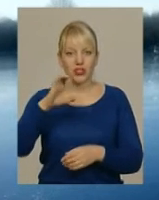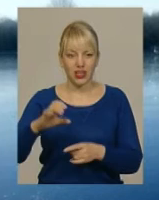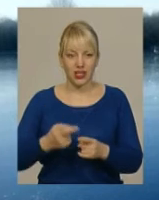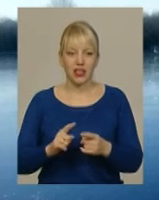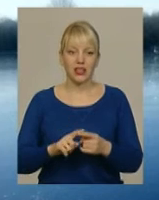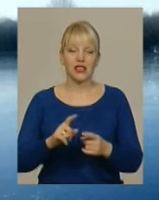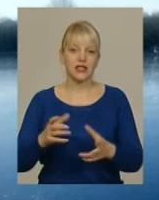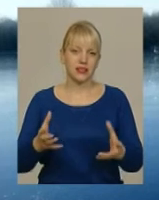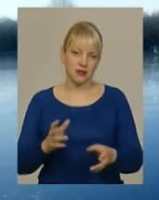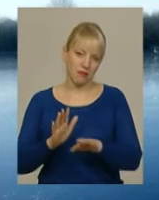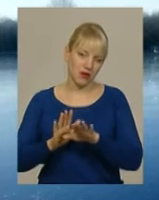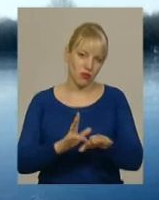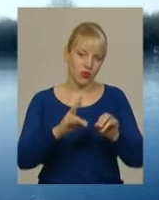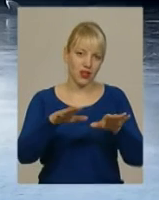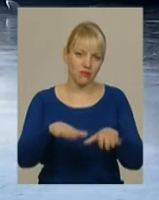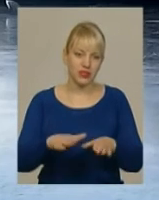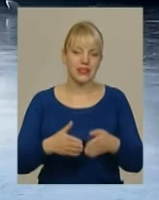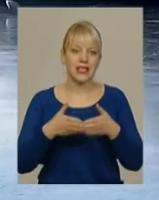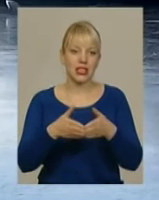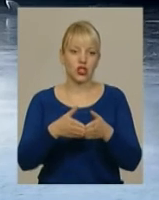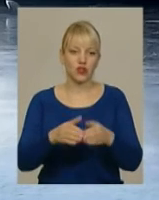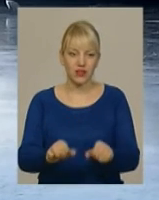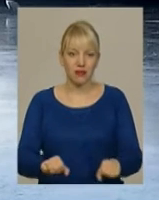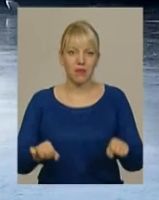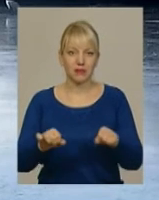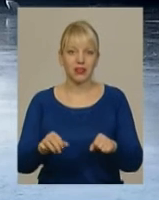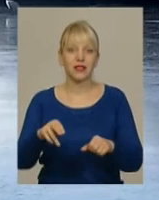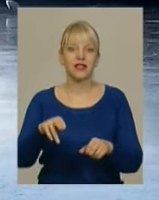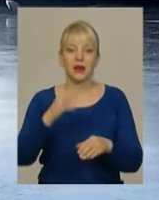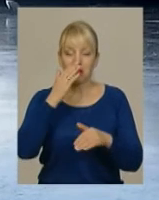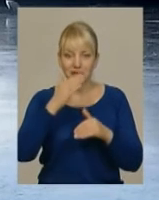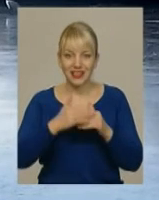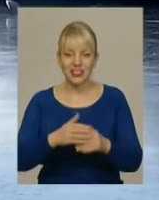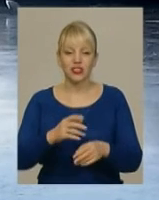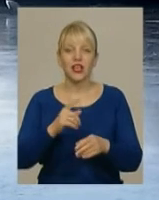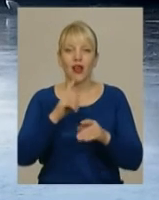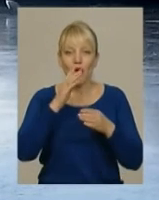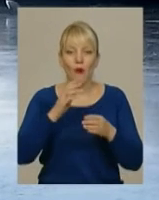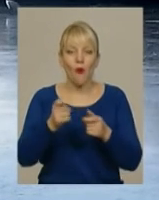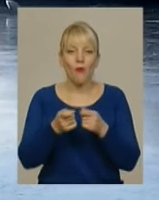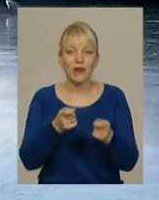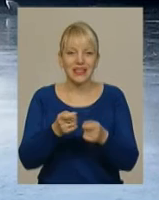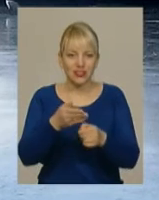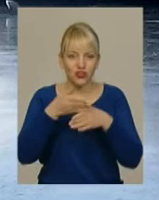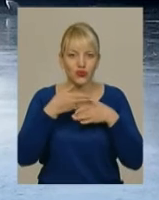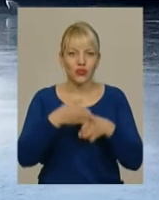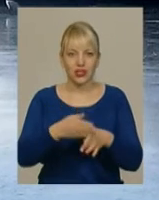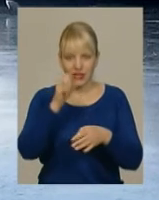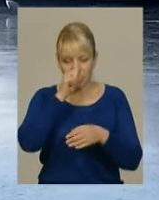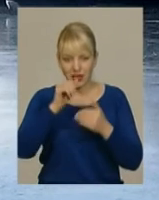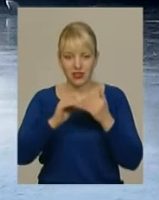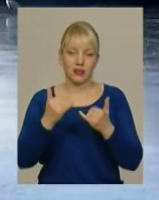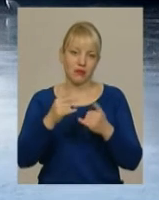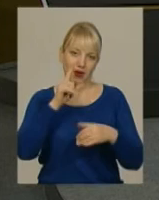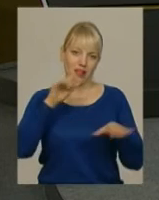-рятувального поста прибули на виклик і на човні підпливли до птахів ближче та обережно багром пробили кригу. Натепер звільнені лебеді у